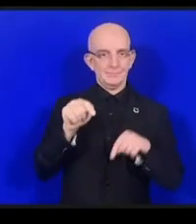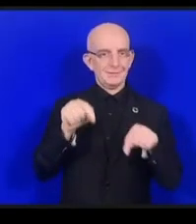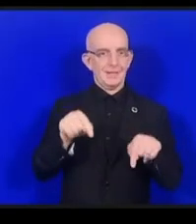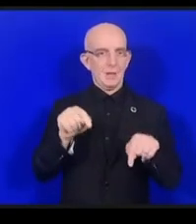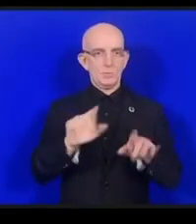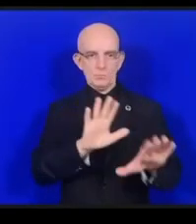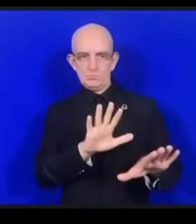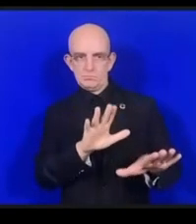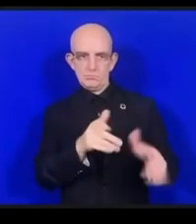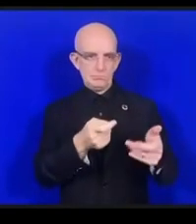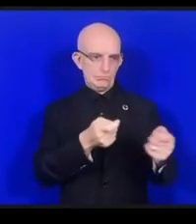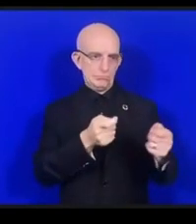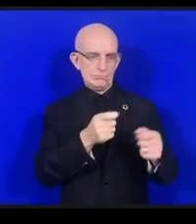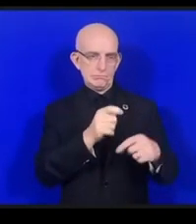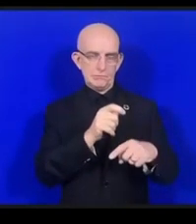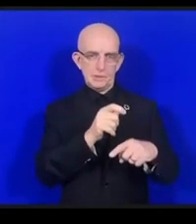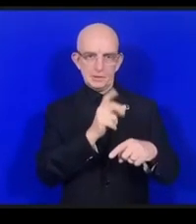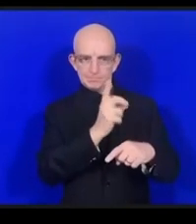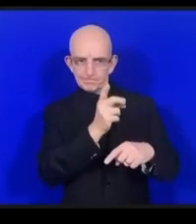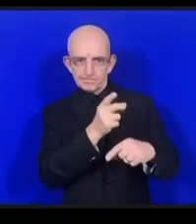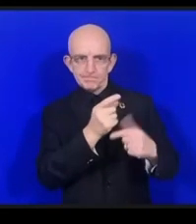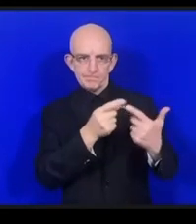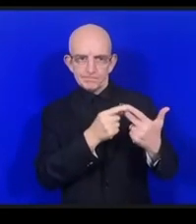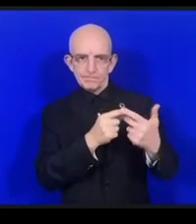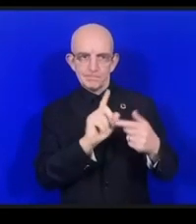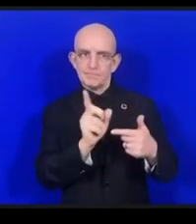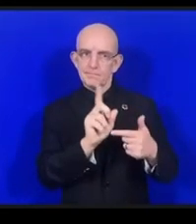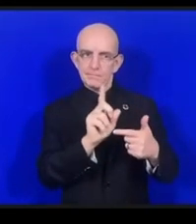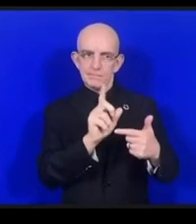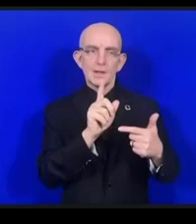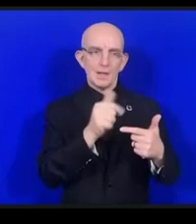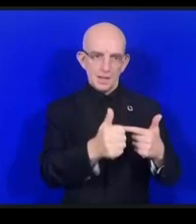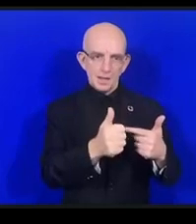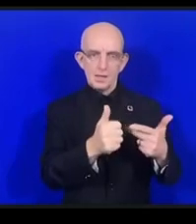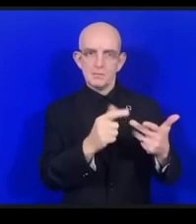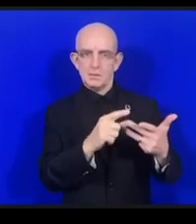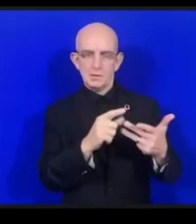アドボカシーができるのかということで